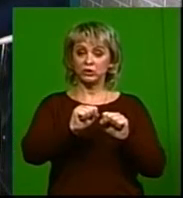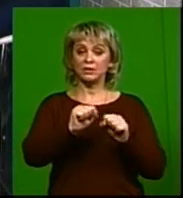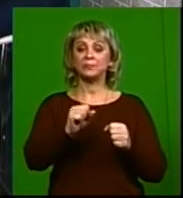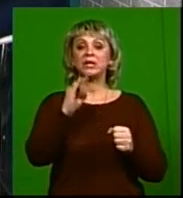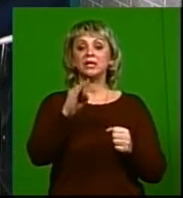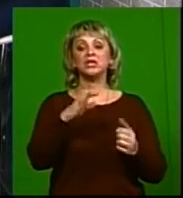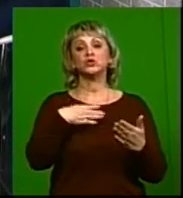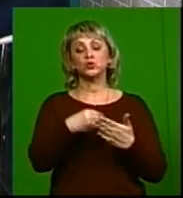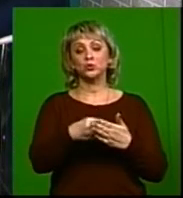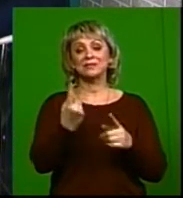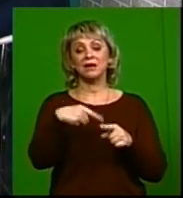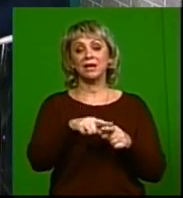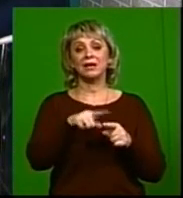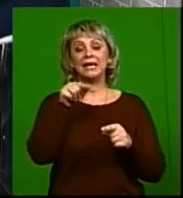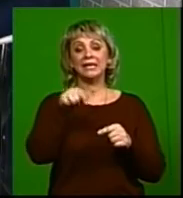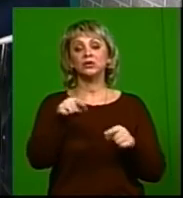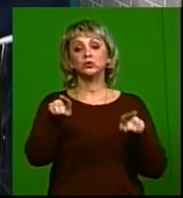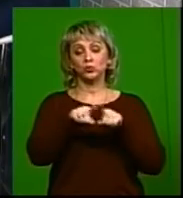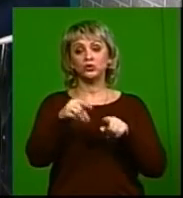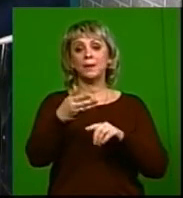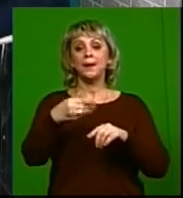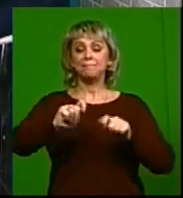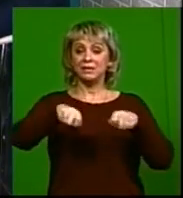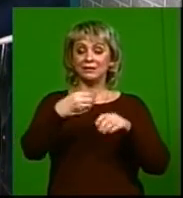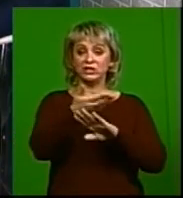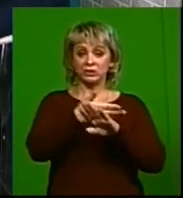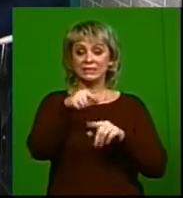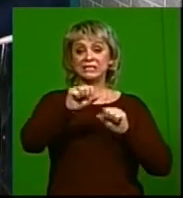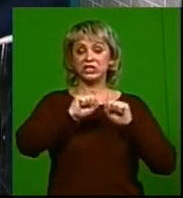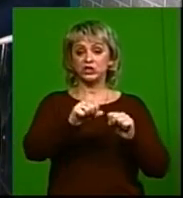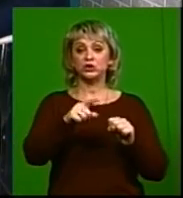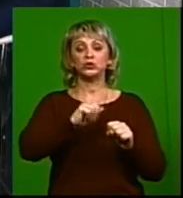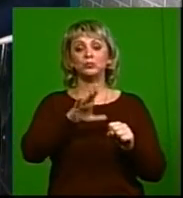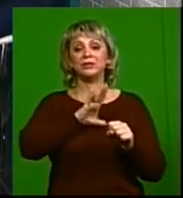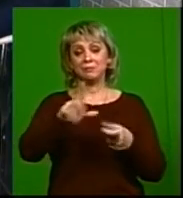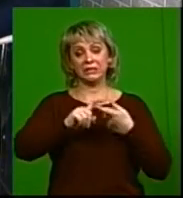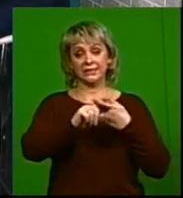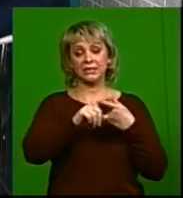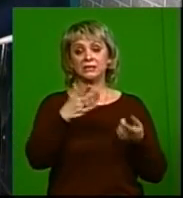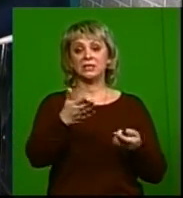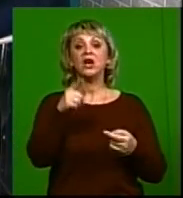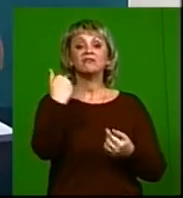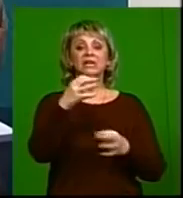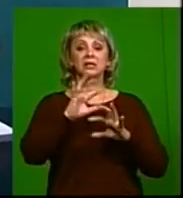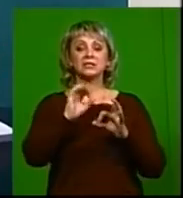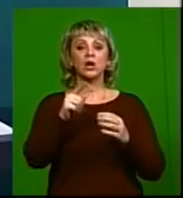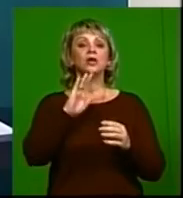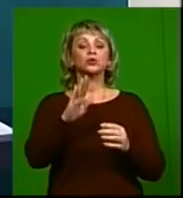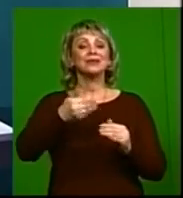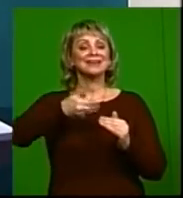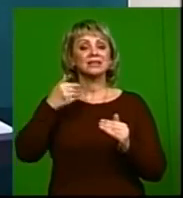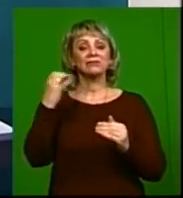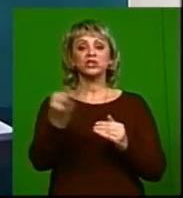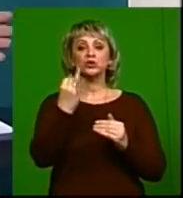И, собственно, это касательно полового путепередачи. Три способа защиты – воздержание, верность и презерватив. Вы рассказали вот буквально недавно